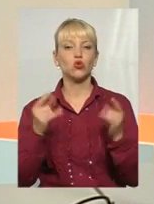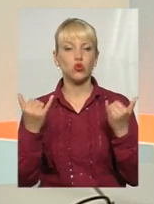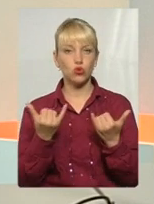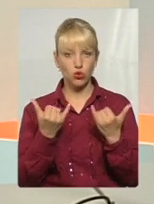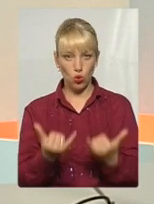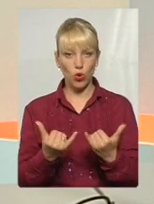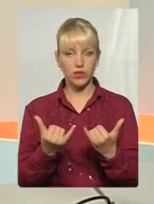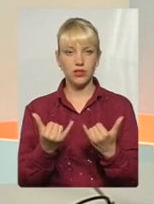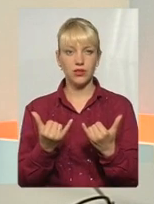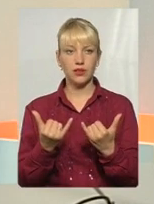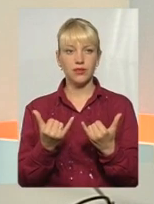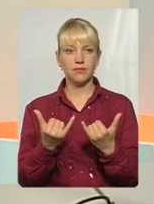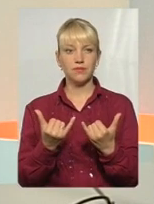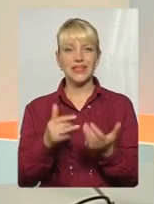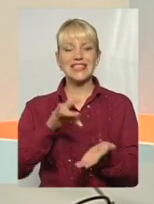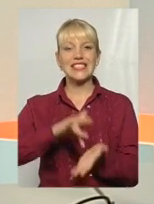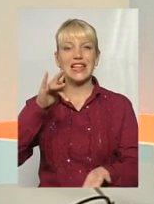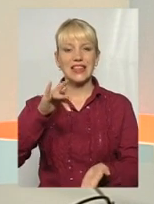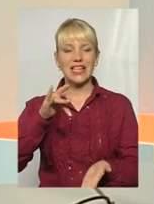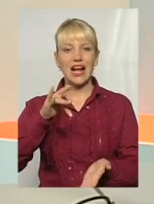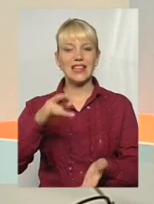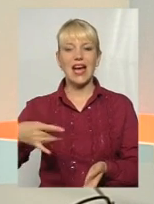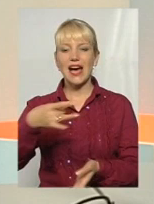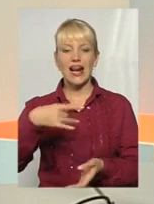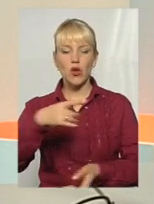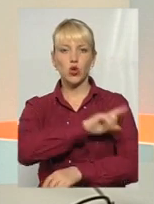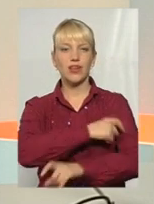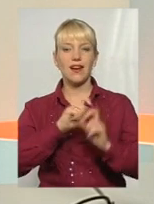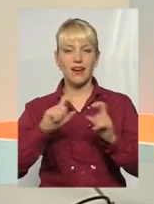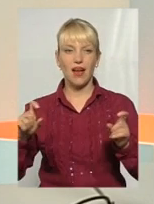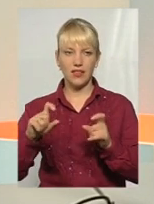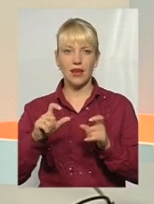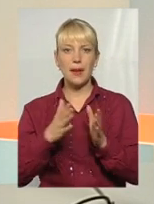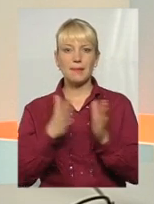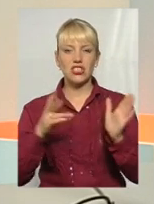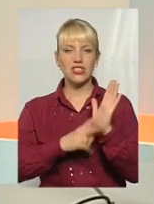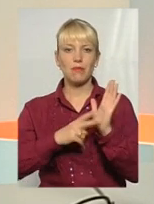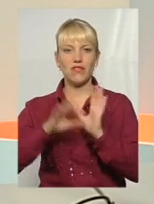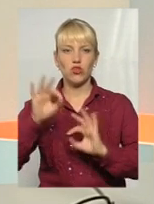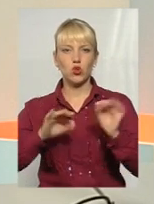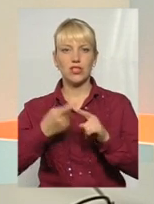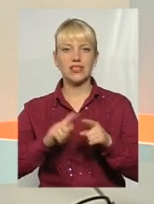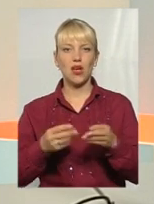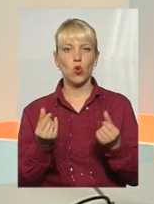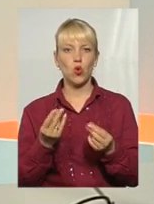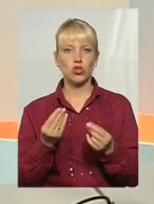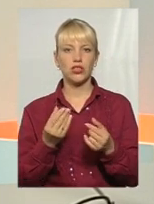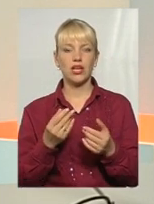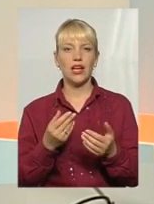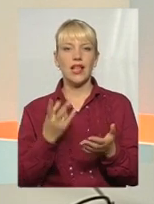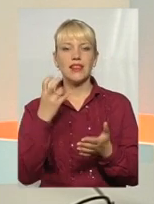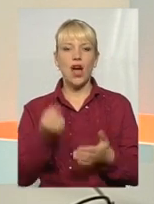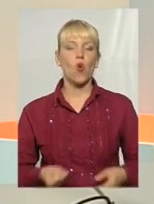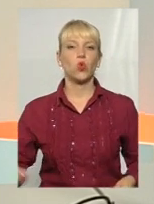скажімо, центральна районна лікарня любого району, більше 80% – це кошти йдуть на